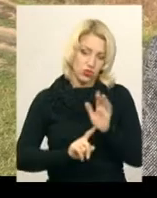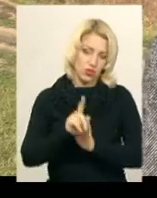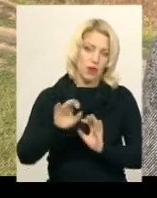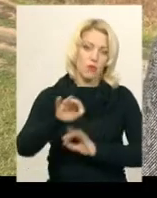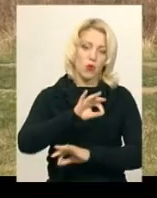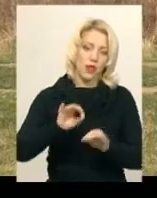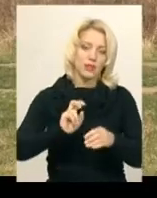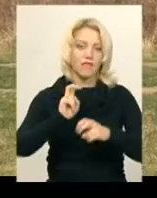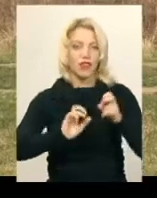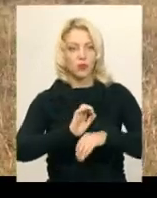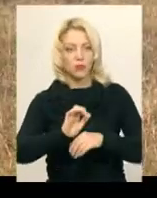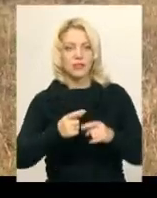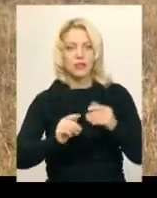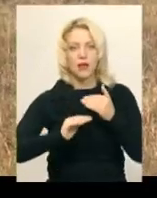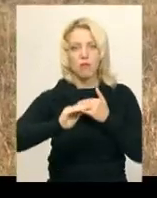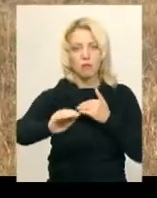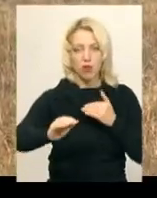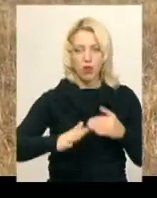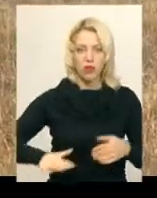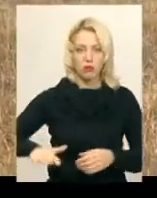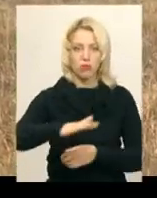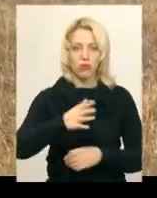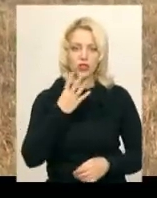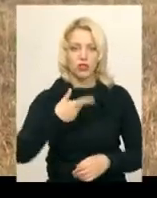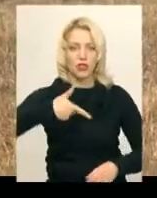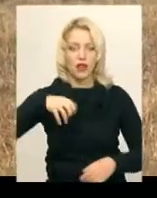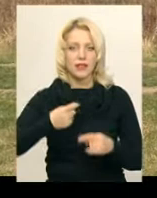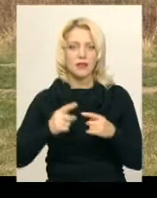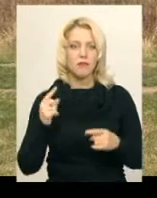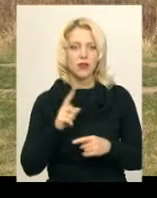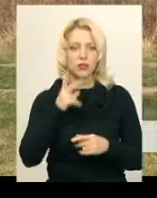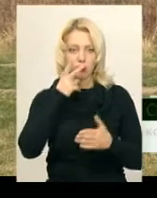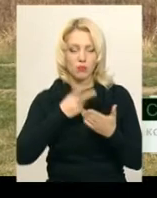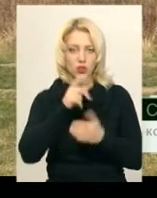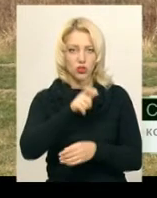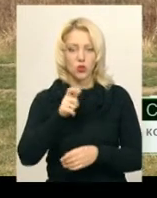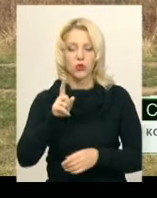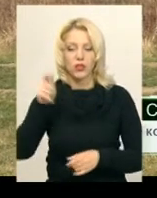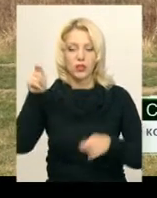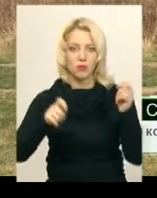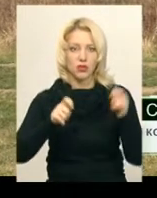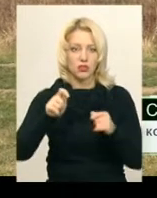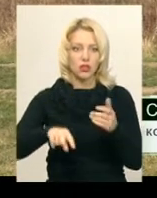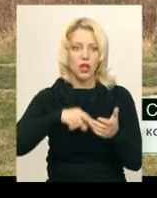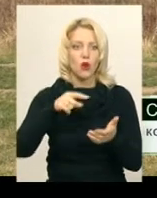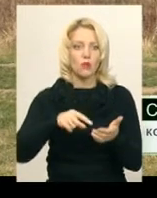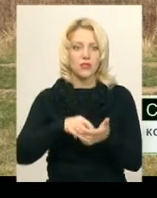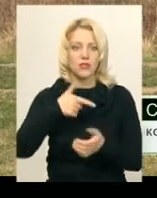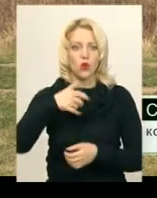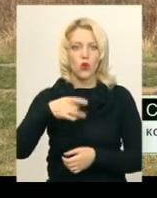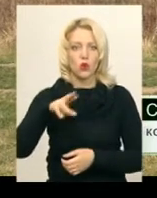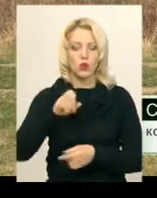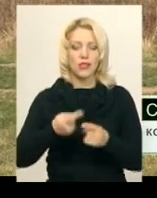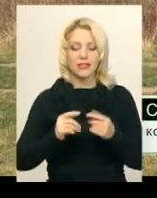виробничих проєктів. Ось це поле площею 4 гектари – це перше, що бачать люди, які приїжджають у місто Городок. Тому